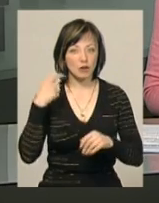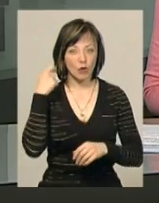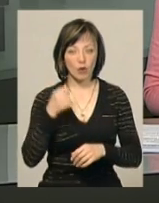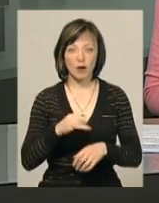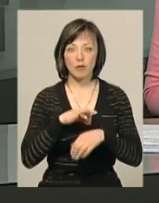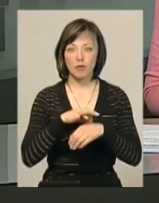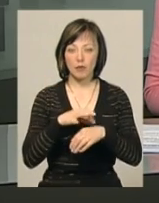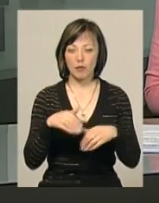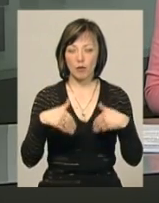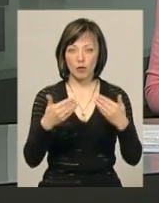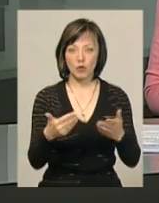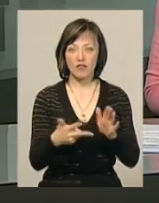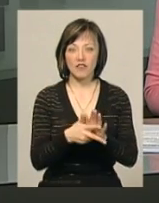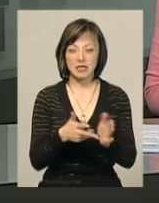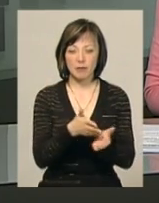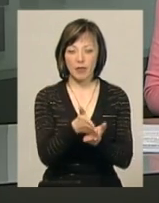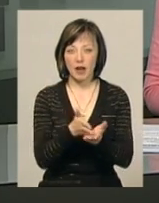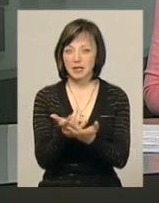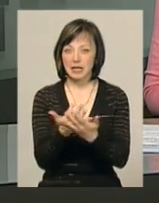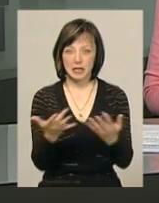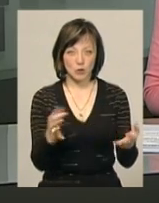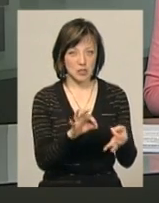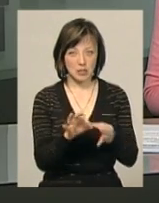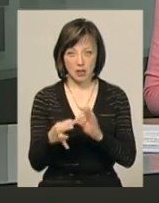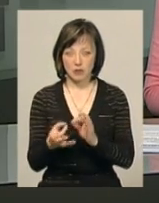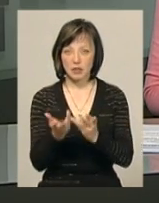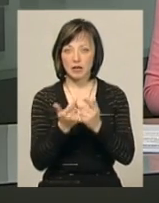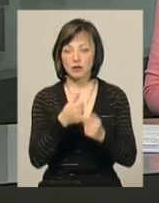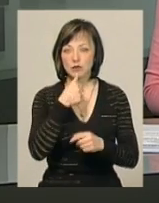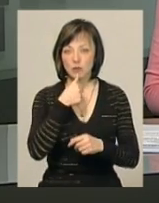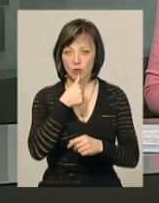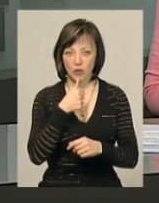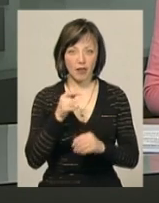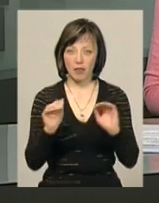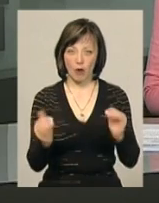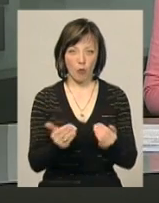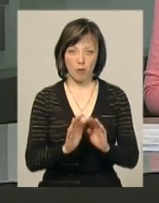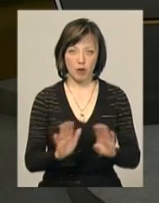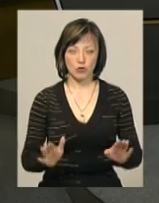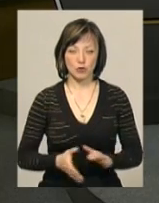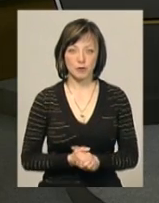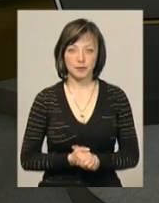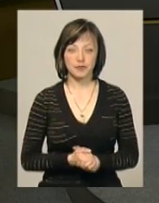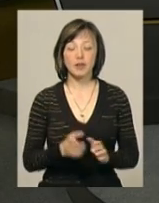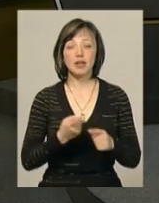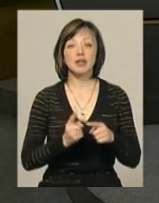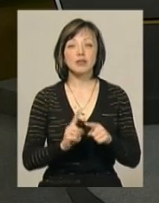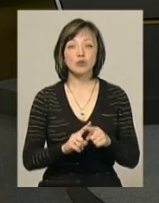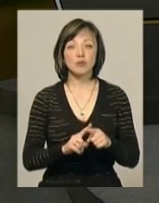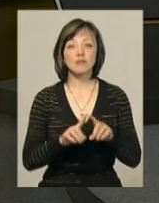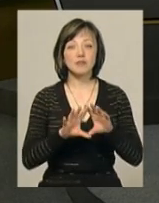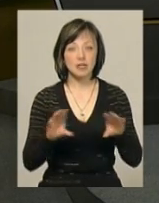проходження їм пропонують 8 трас різної складності. У кількості спроб скелелазів не обмежують. На цьому